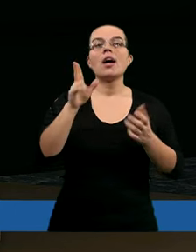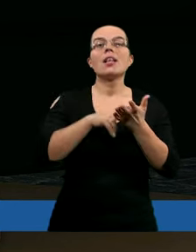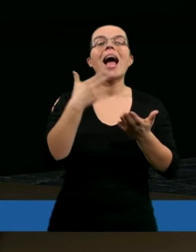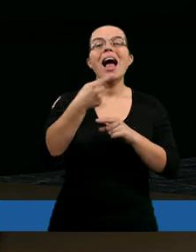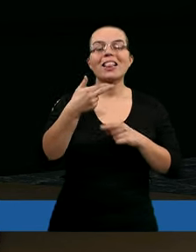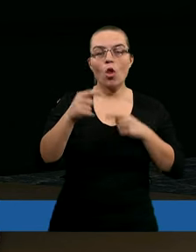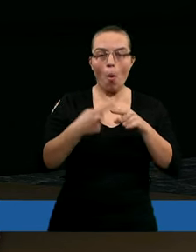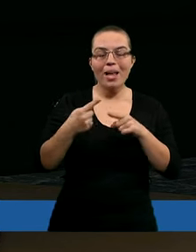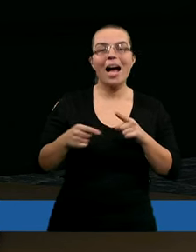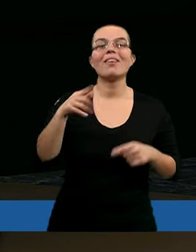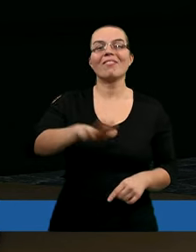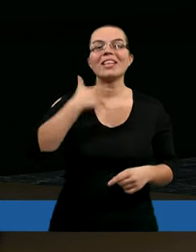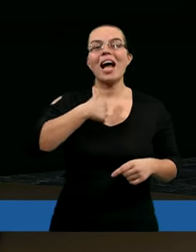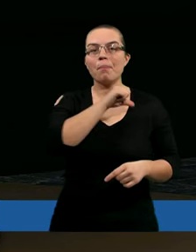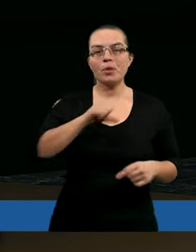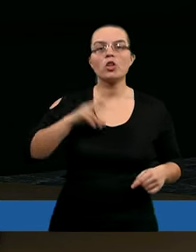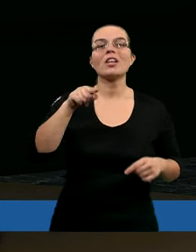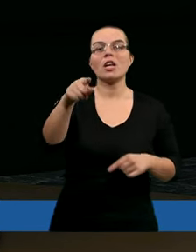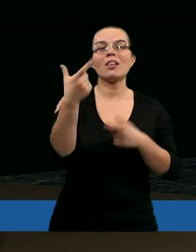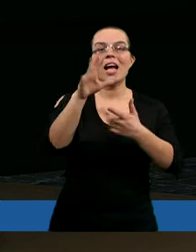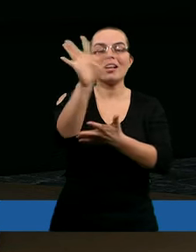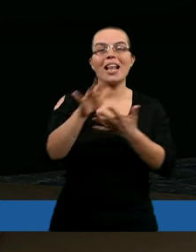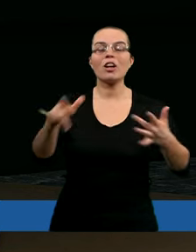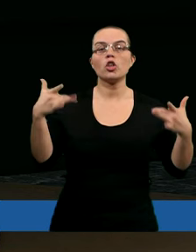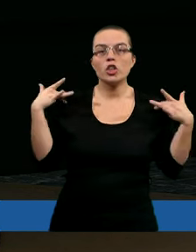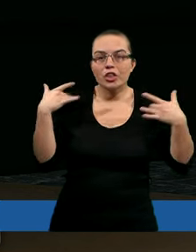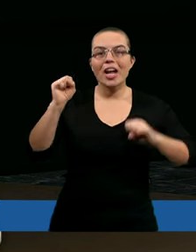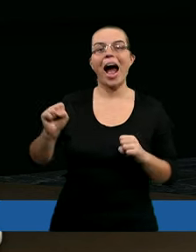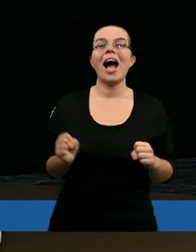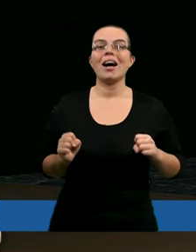Natomiast wydaje mi się, że w takich aspekcie życia,